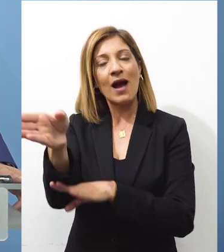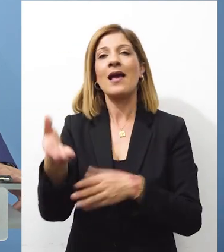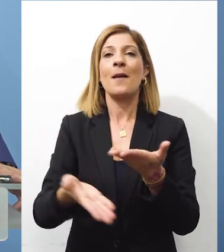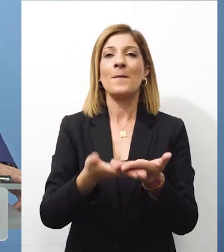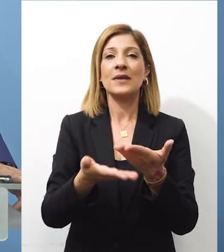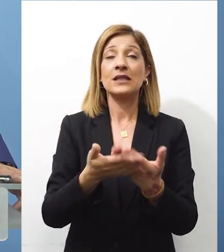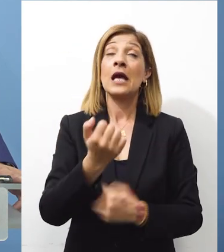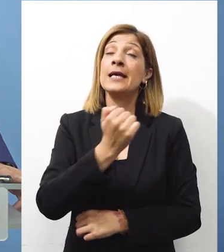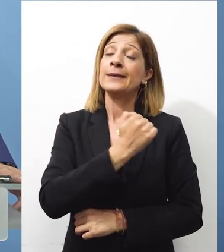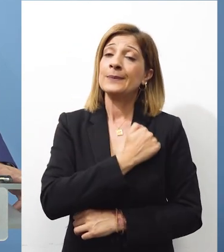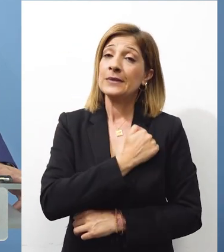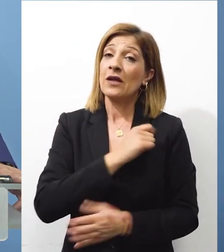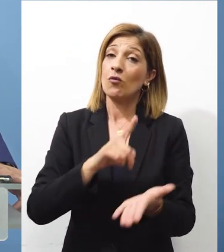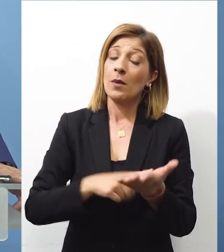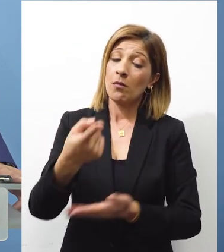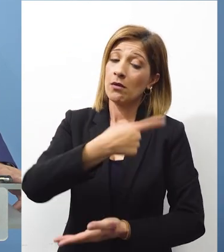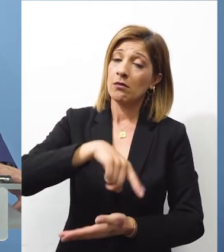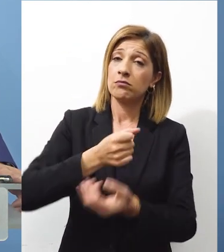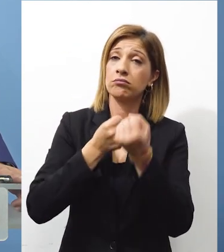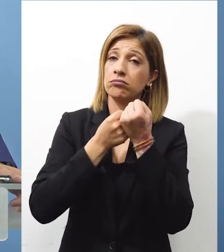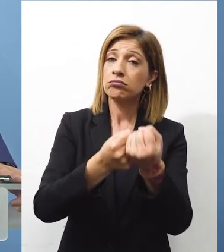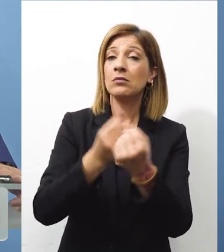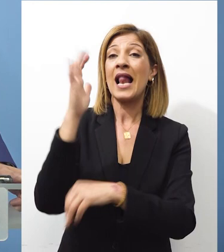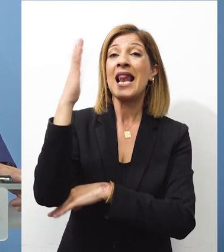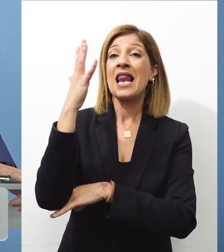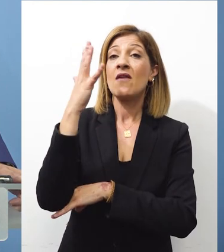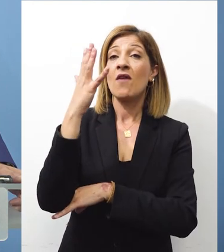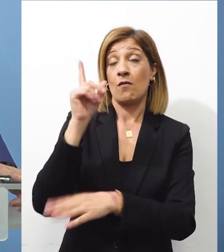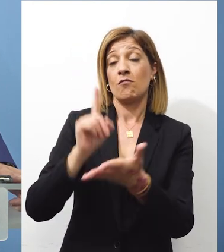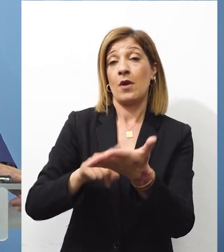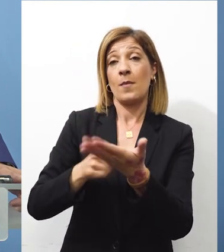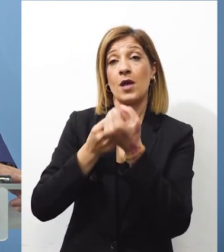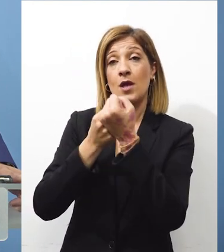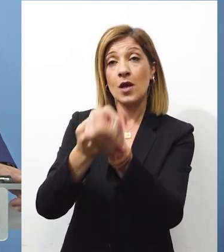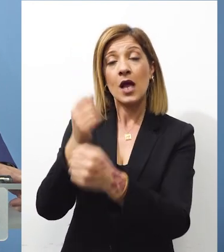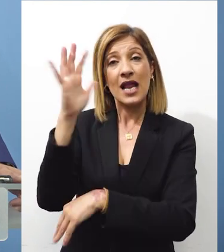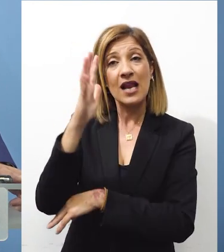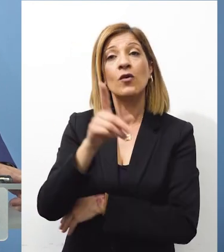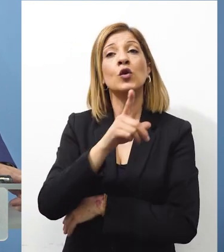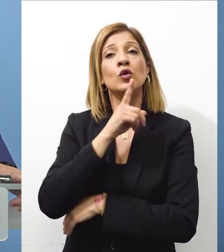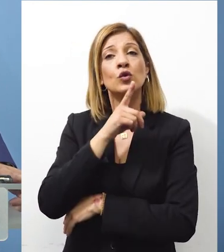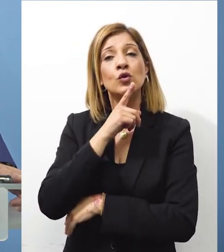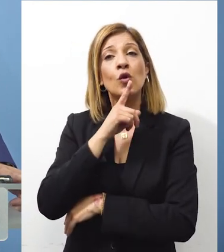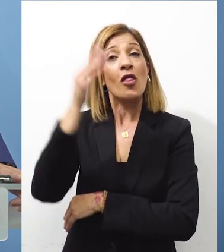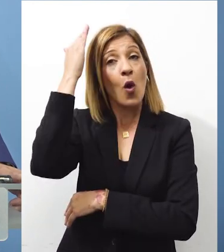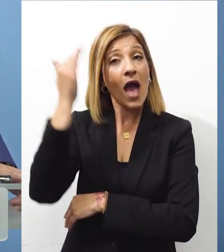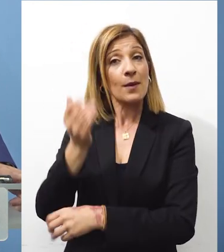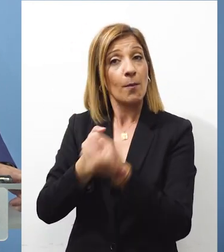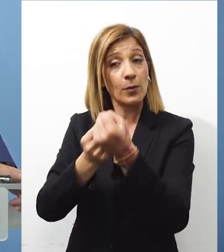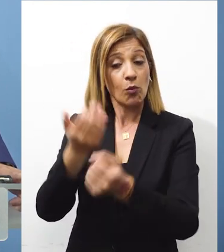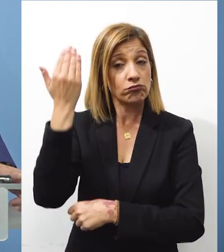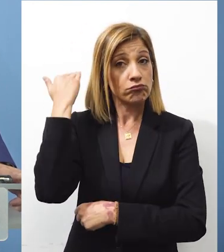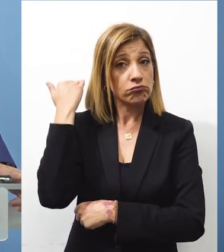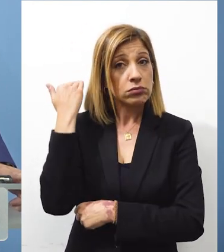Θεωρούμε ότι θα πρέπει να τύχει στήριξης ο Λίβανος να ενισχυθεί αυτή η στήριξη όπως έγινε και στην περίπτωση της Αιγύπτου μια